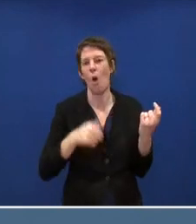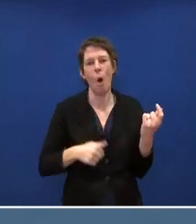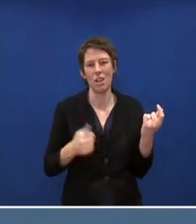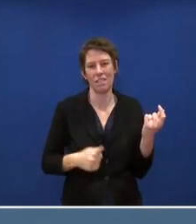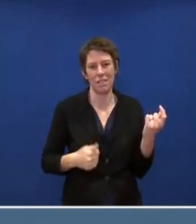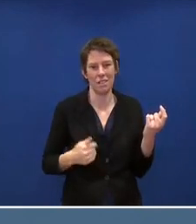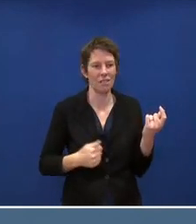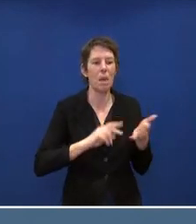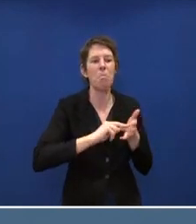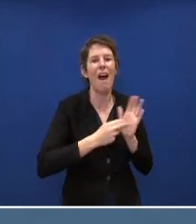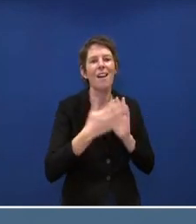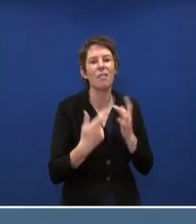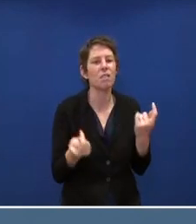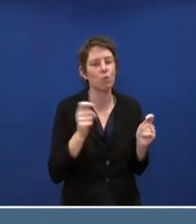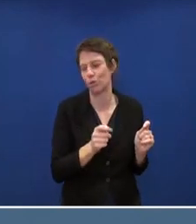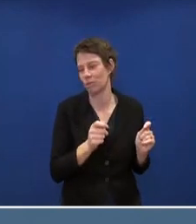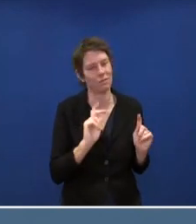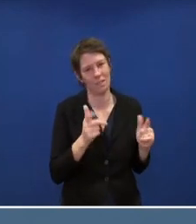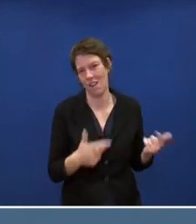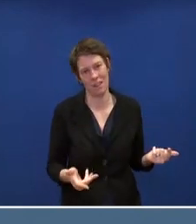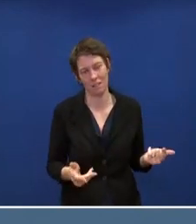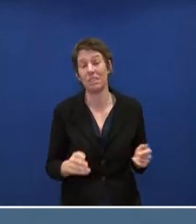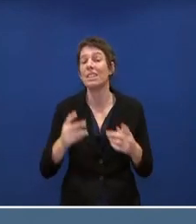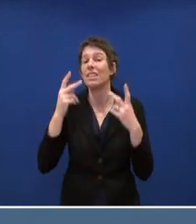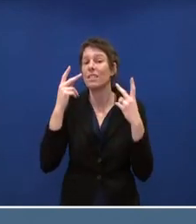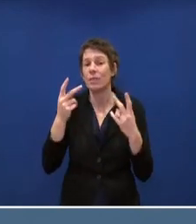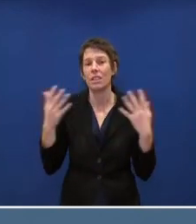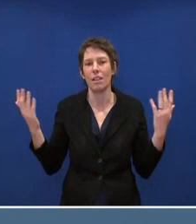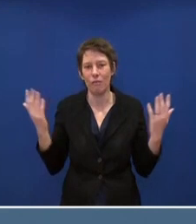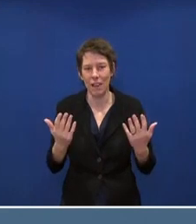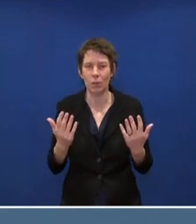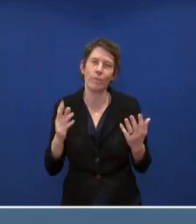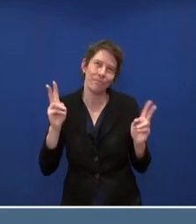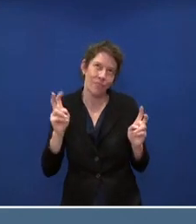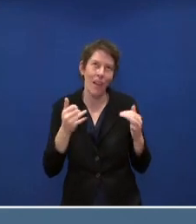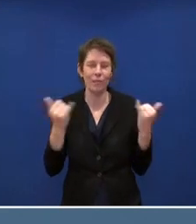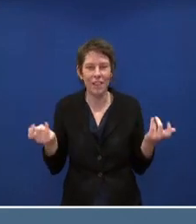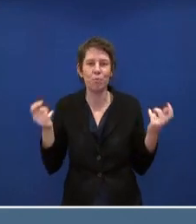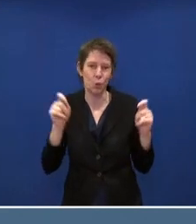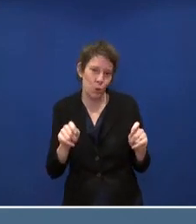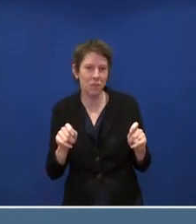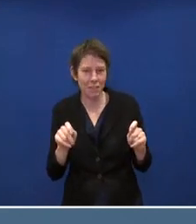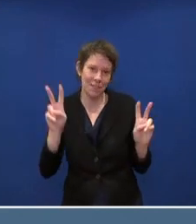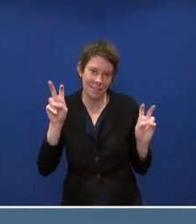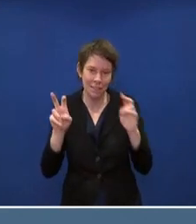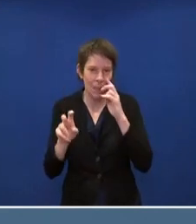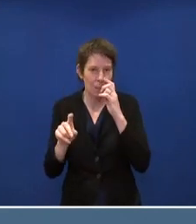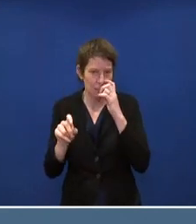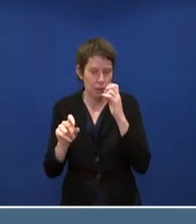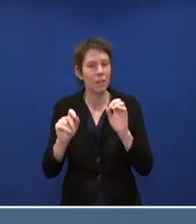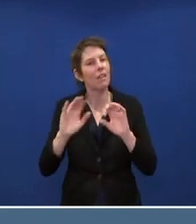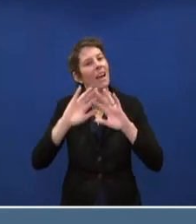vorgenommen. Ich denke, das Wichtige, und das ist vielleicht so etwas wie ein Beschluss, ist, dass noch mal insgesamt